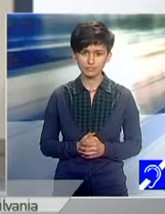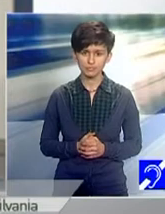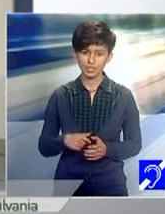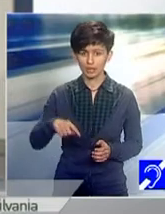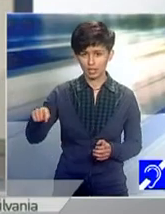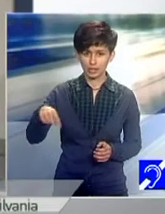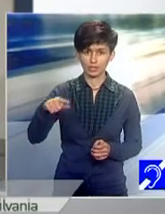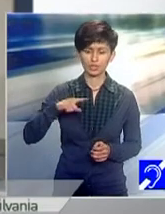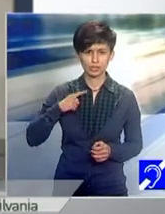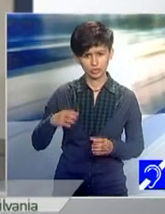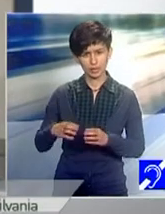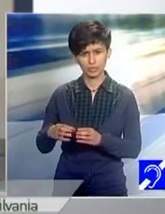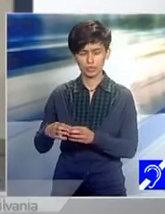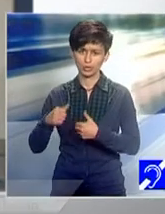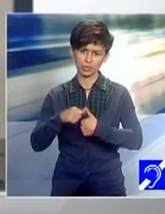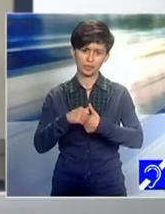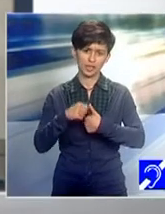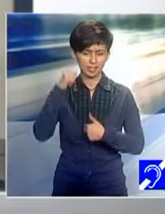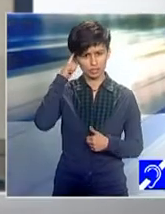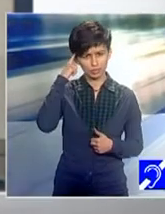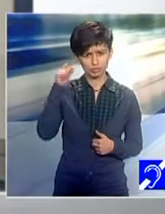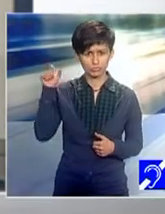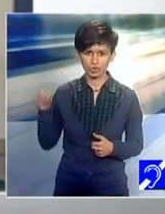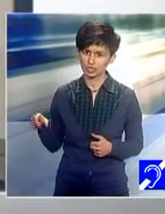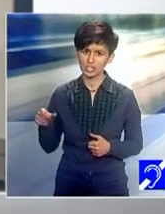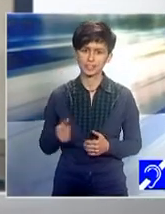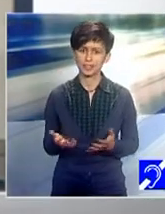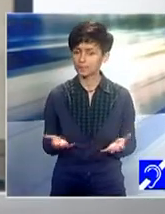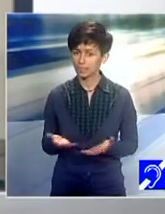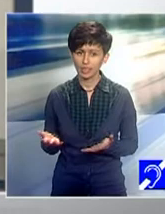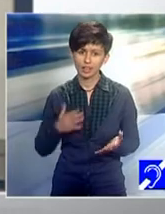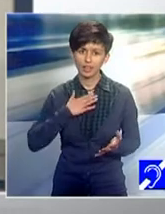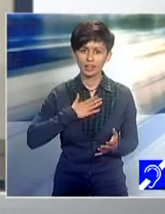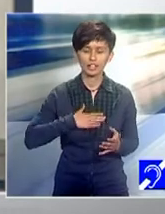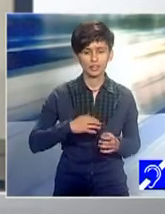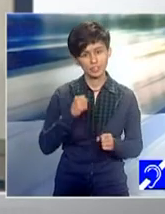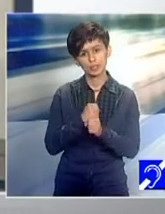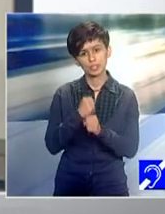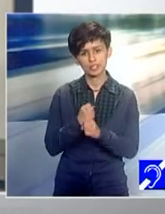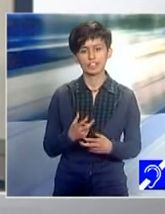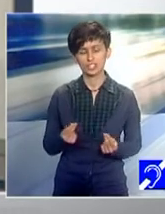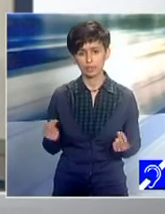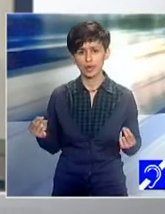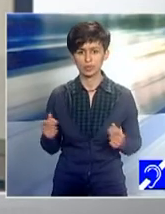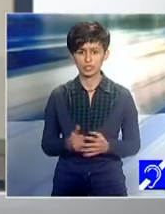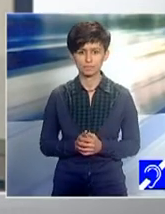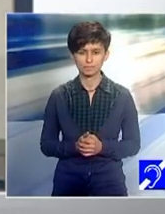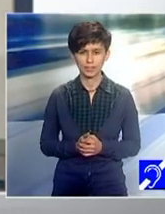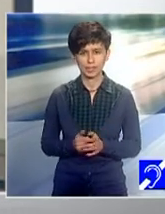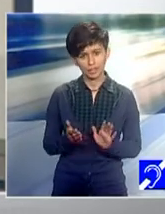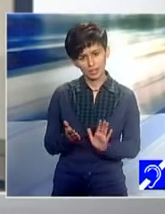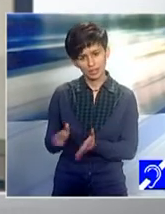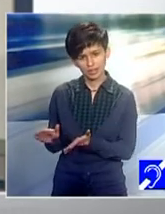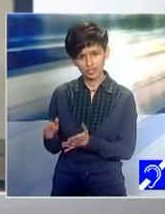suntem un grup de prieteni, cunoștințe, care ar dori să facă ceva mai mult. Inițial am colaborat în